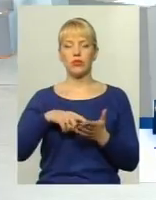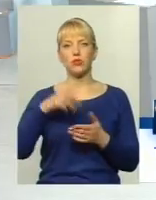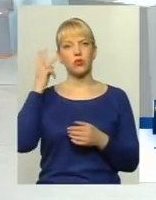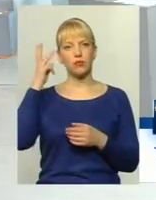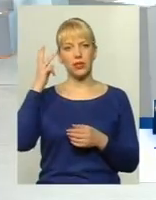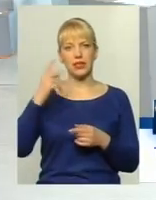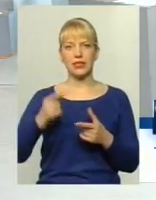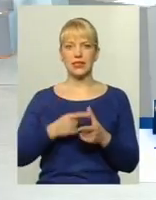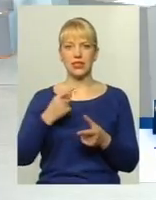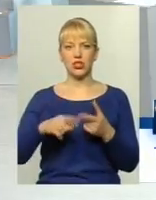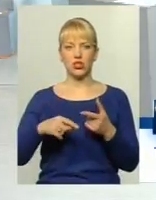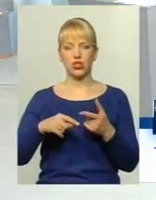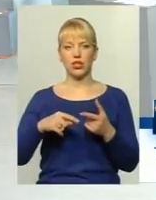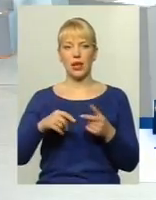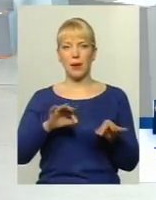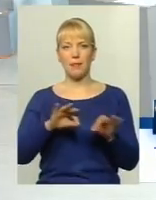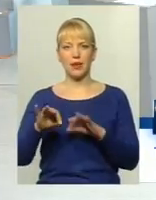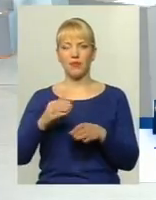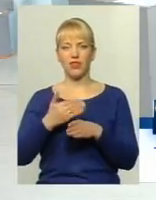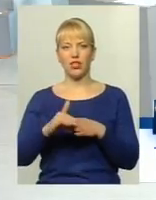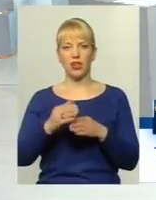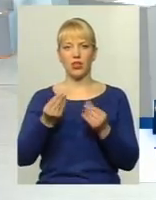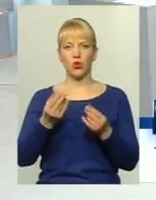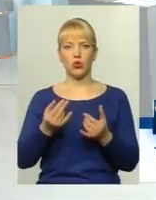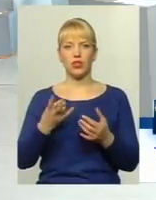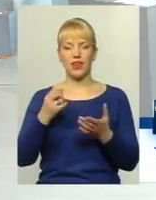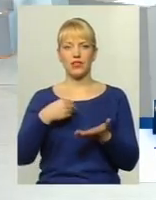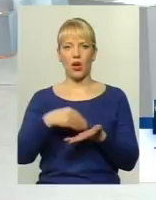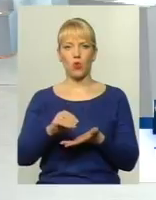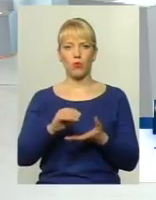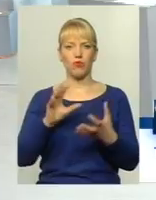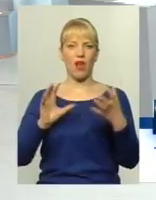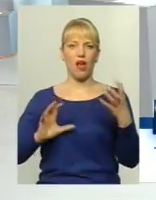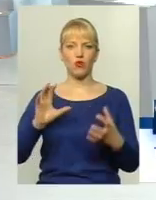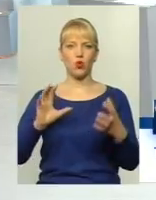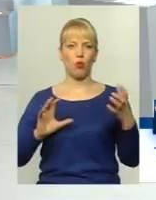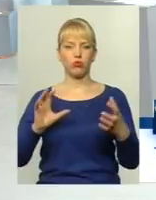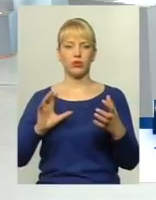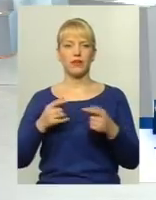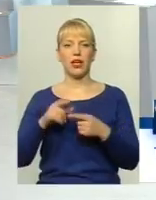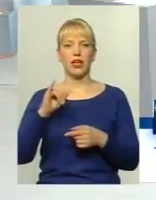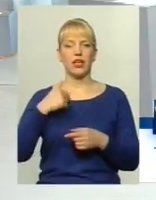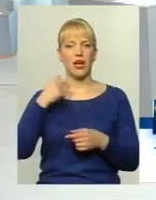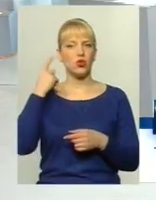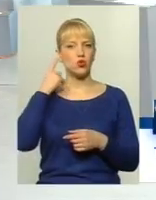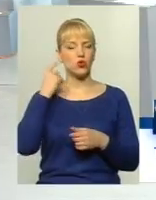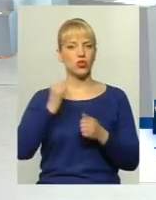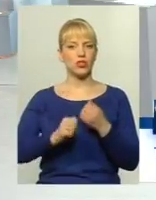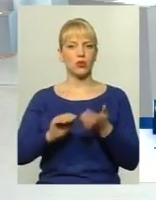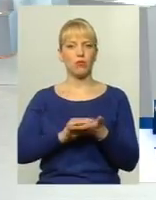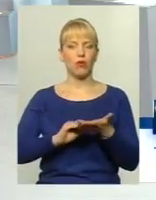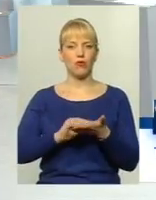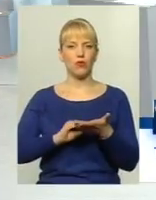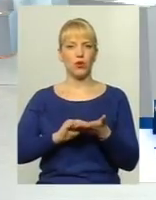Скажіть, чи телевізникам виділялися гроші на закупку автобусів? І я чую дуже часто, повторюю,